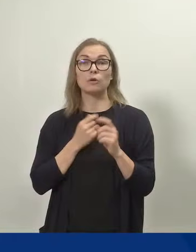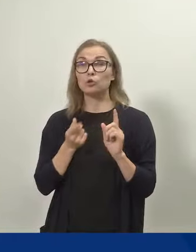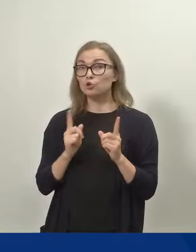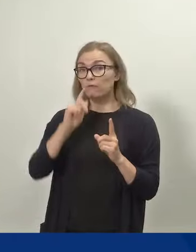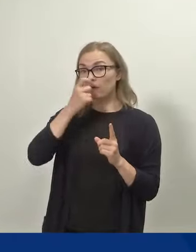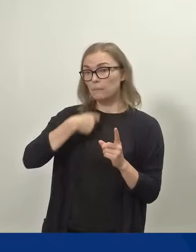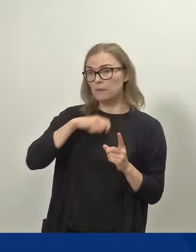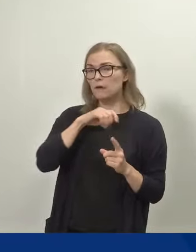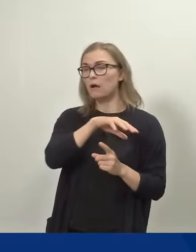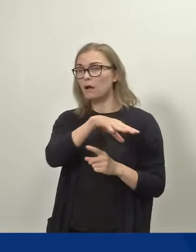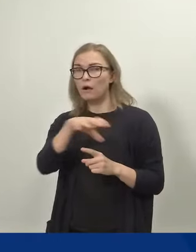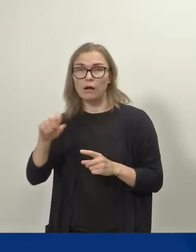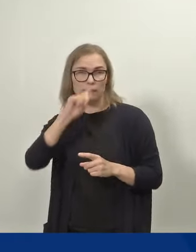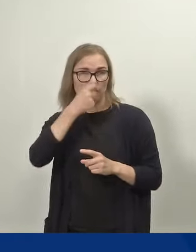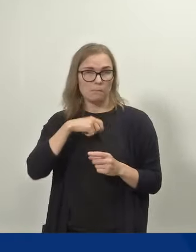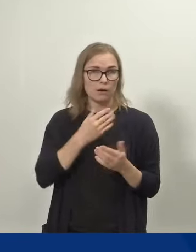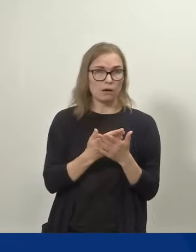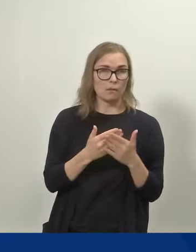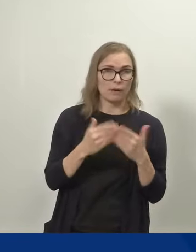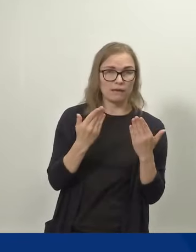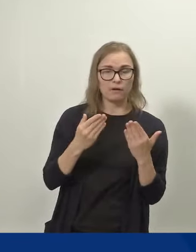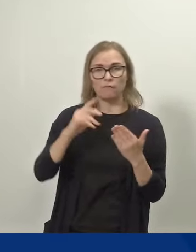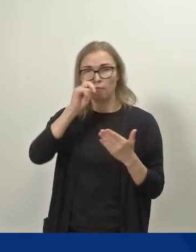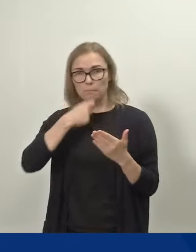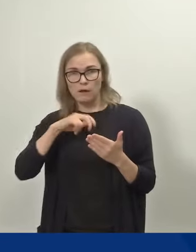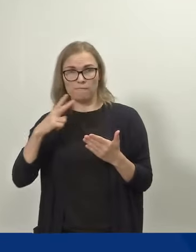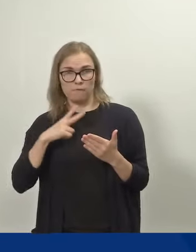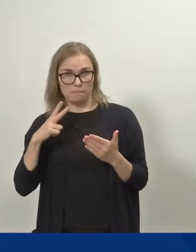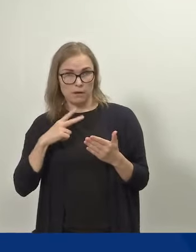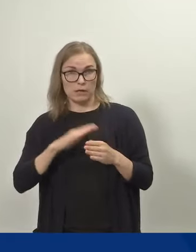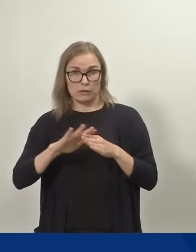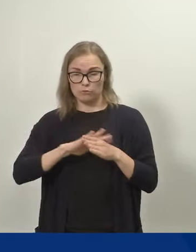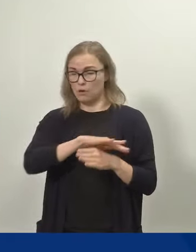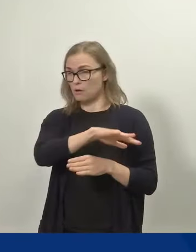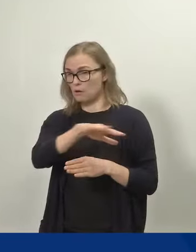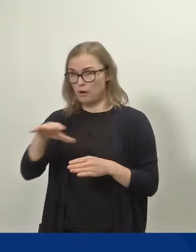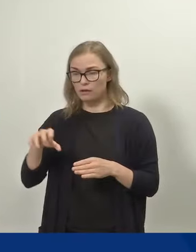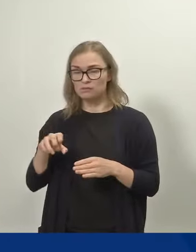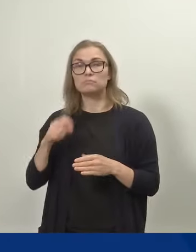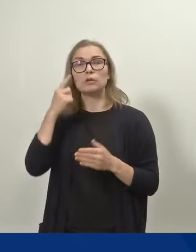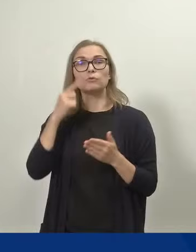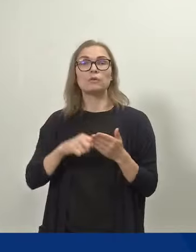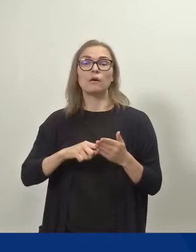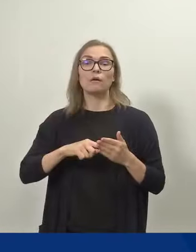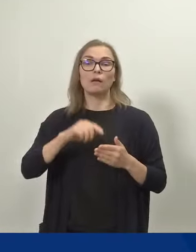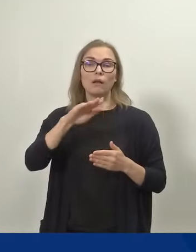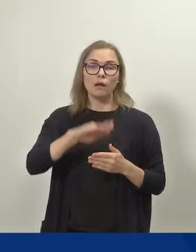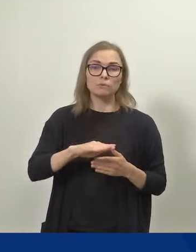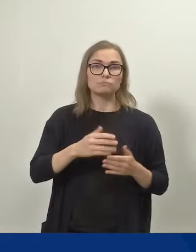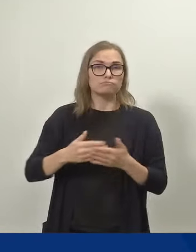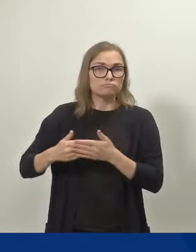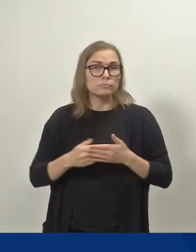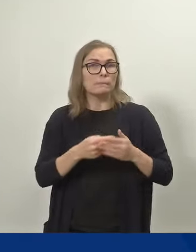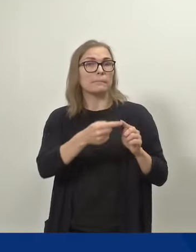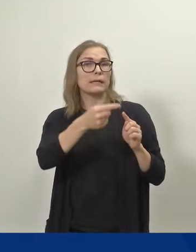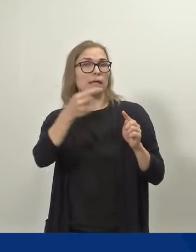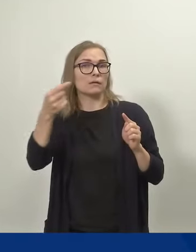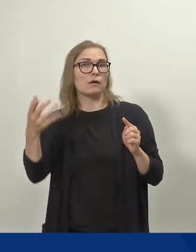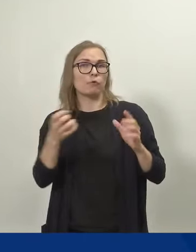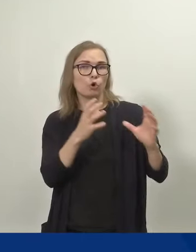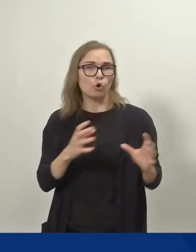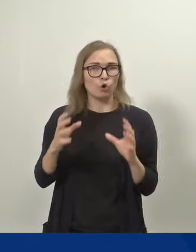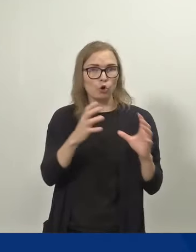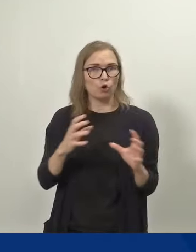käyttävät kaikki vanhempainrahapäivät ja vanhempainvapaat, voi lasta hoitaa kotona nykyistä pidempään päivärahan turvin. Tässä